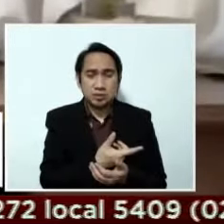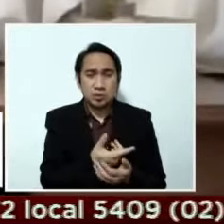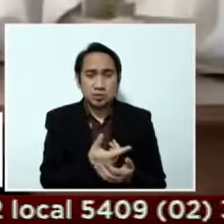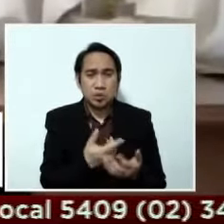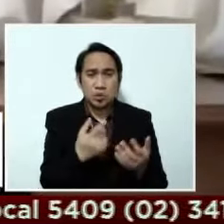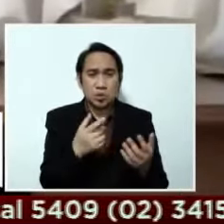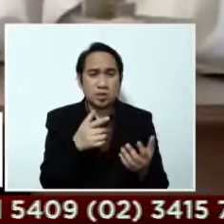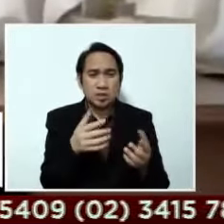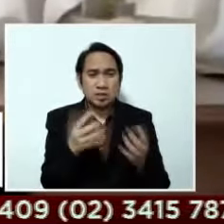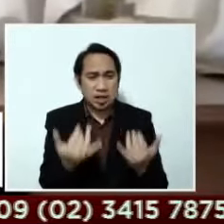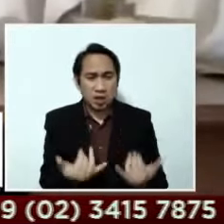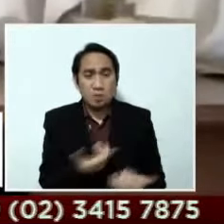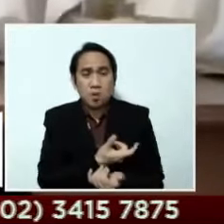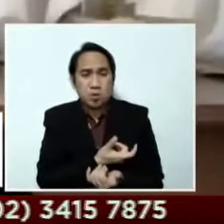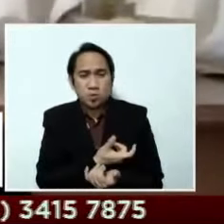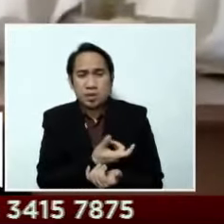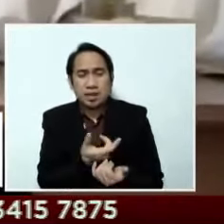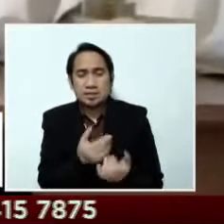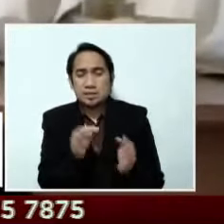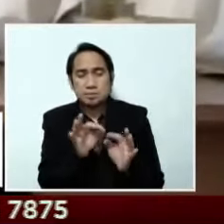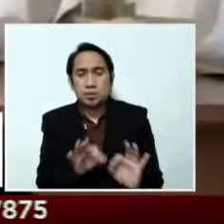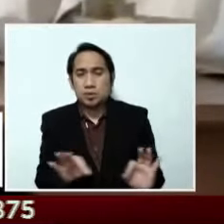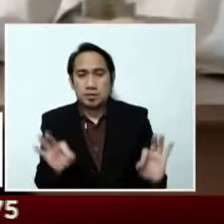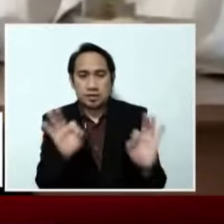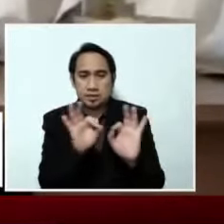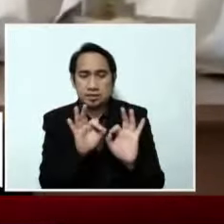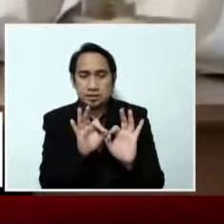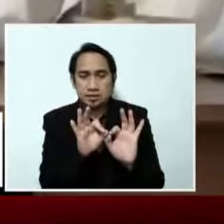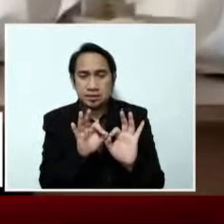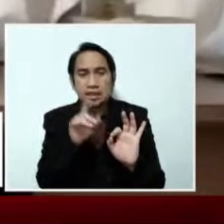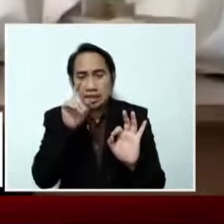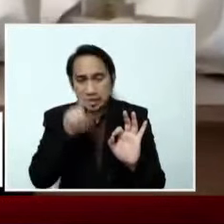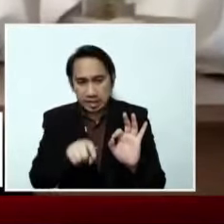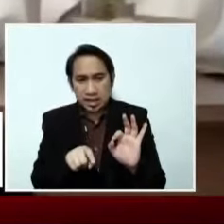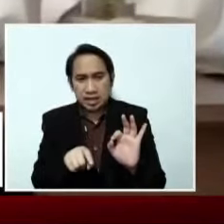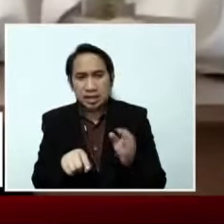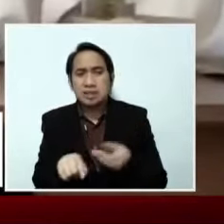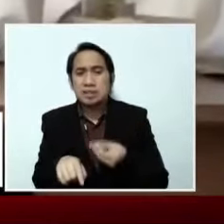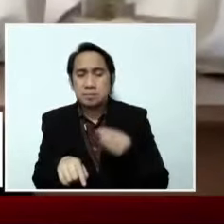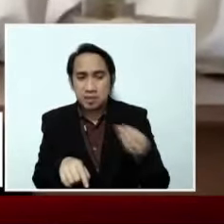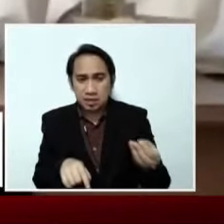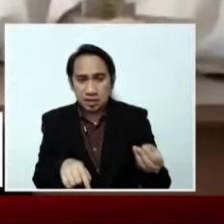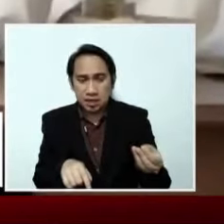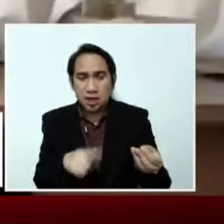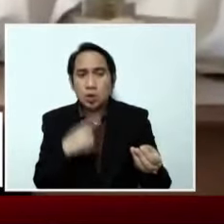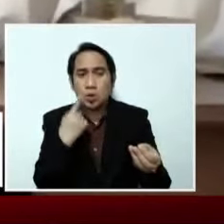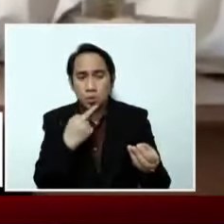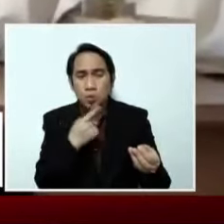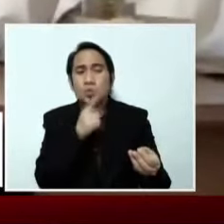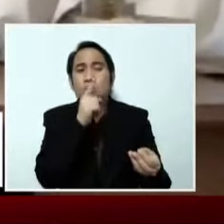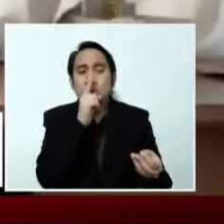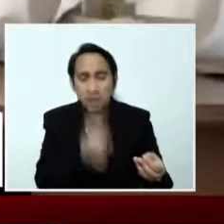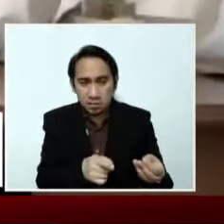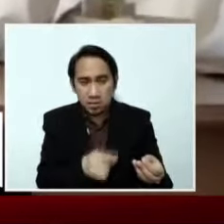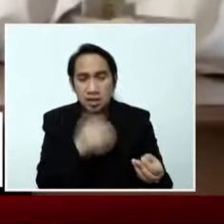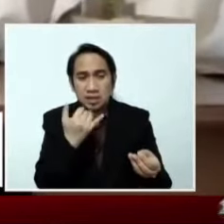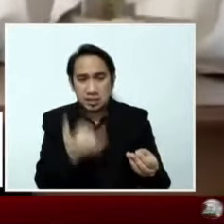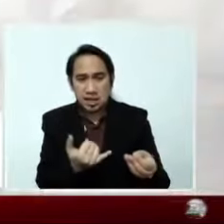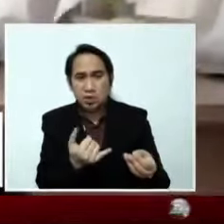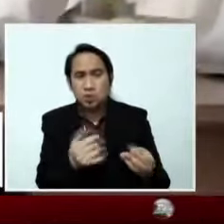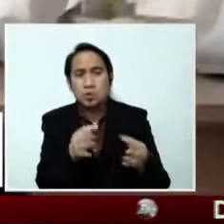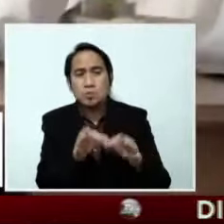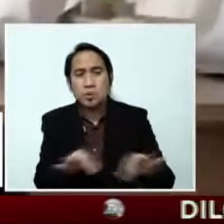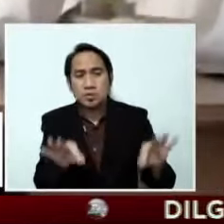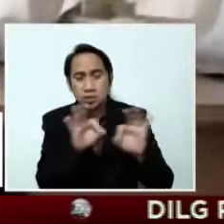po natin ito sa ngayon dito sa pandemia. At ito po dapat ay maibigay sa mga kinauukulan o yung appropriate na mabigyan